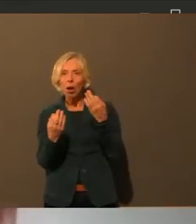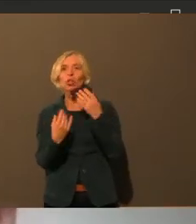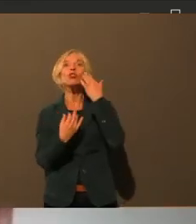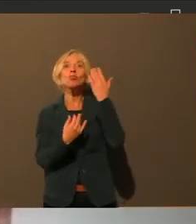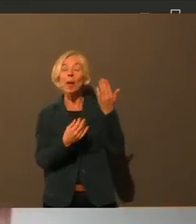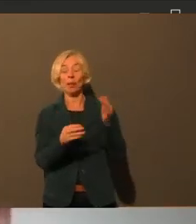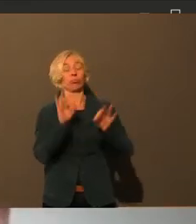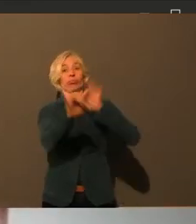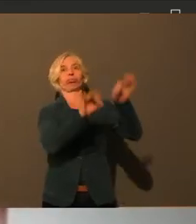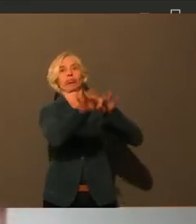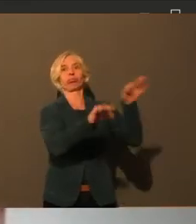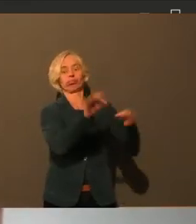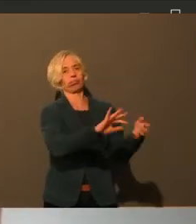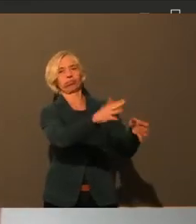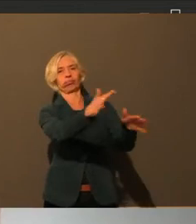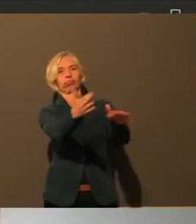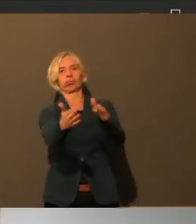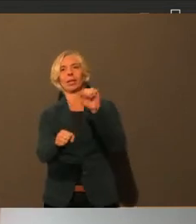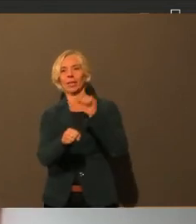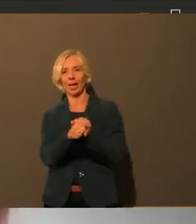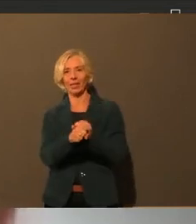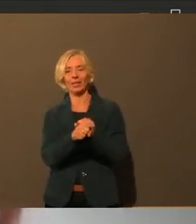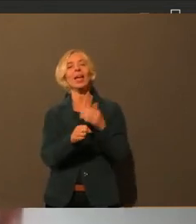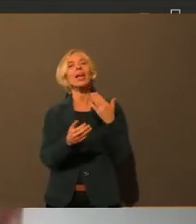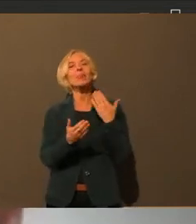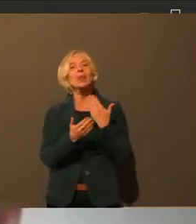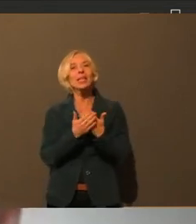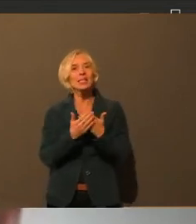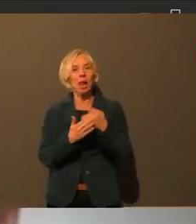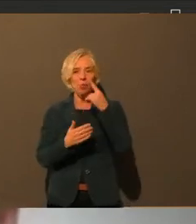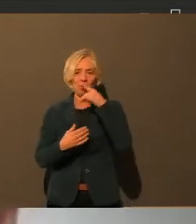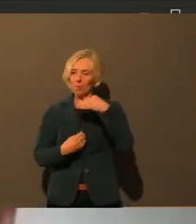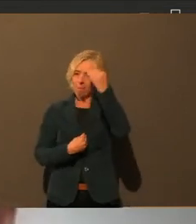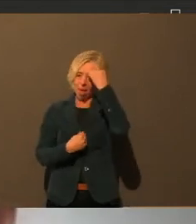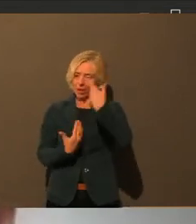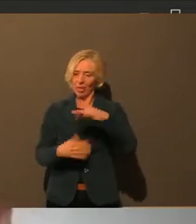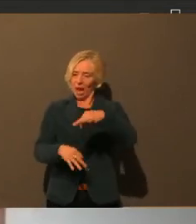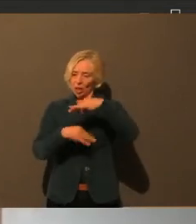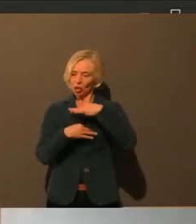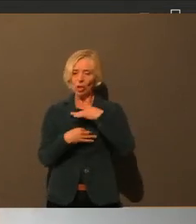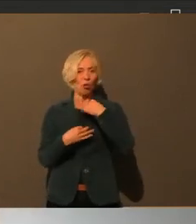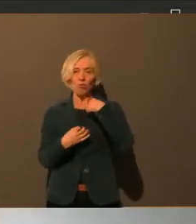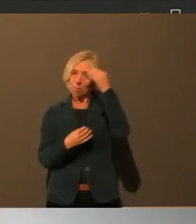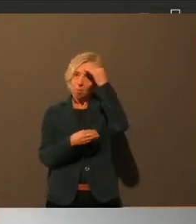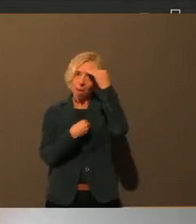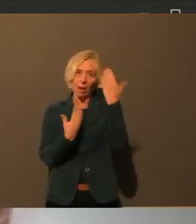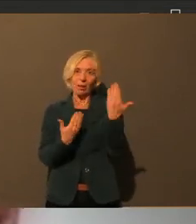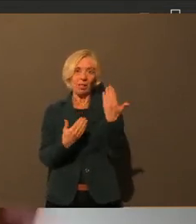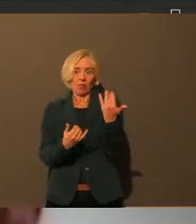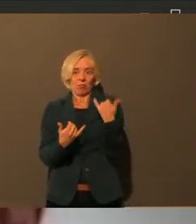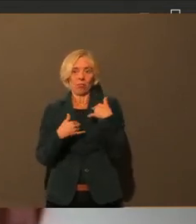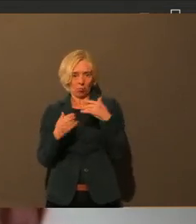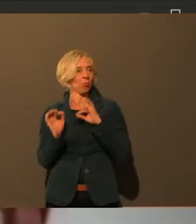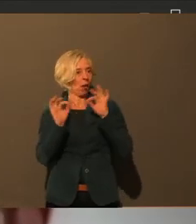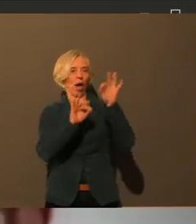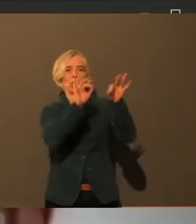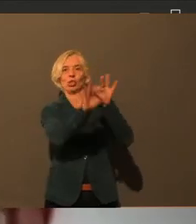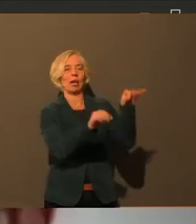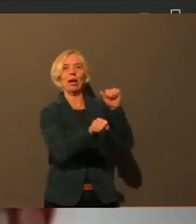kaum verhindern, dass man so einen Ausbruch rechtzeitig bemerkt. Und jetzt haben wir zum ersten Mal dann